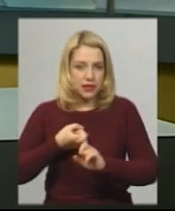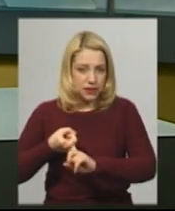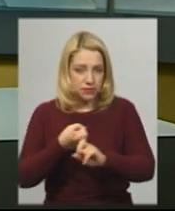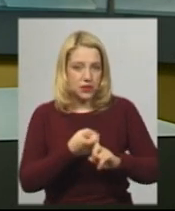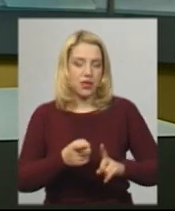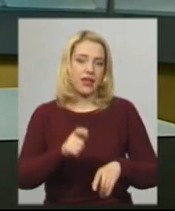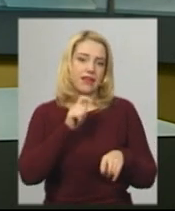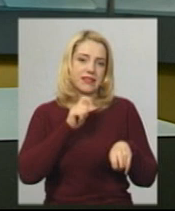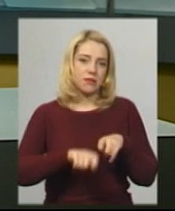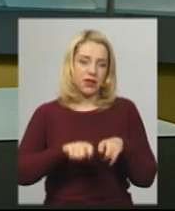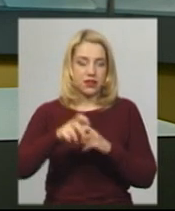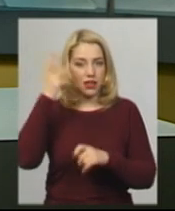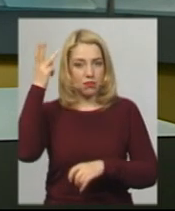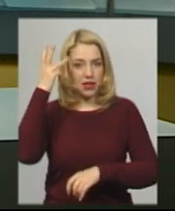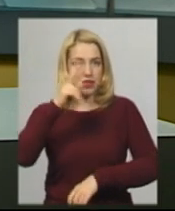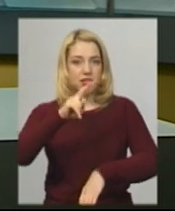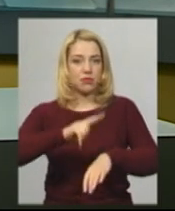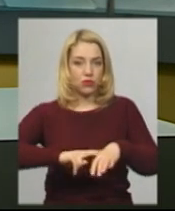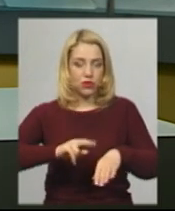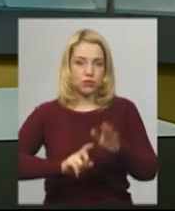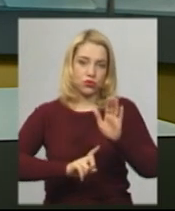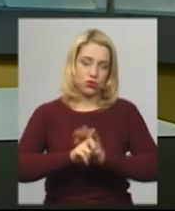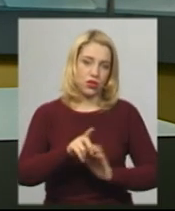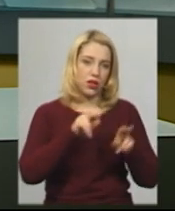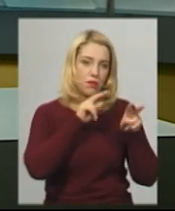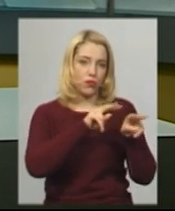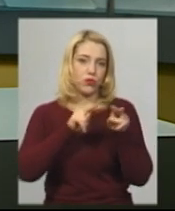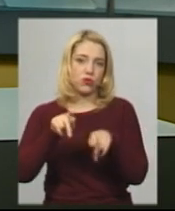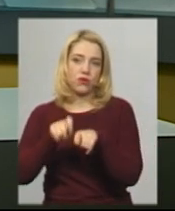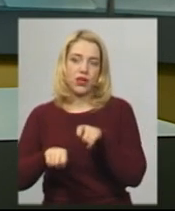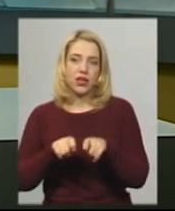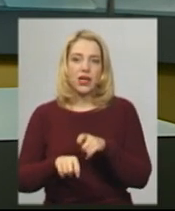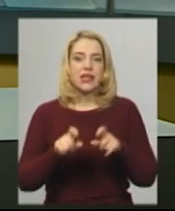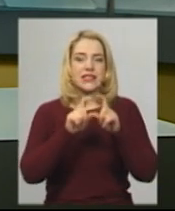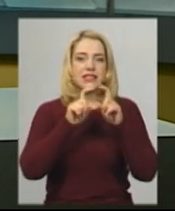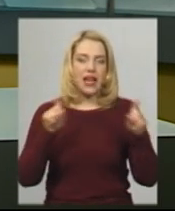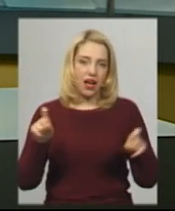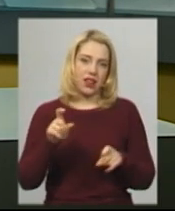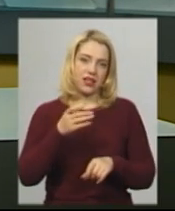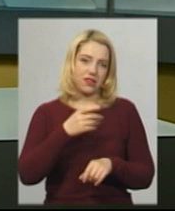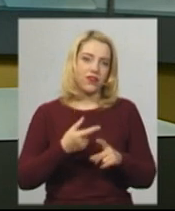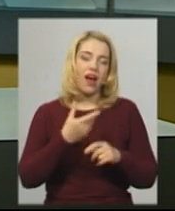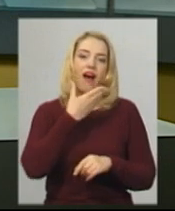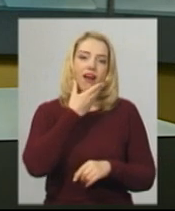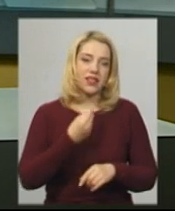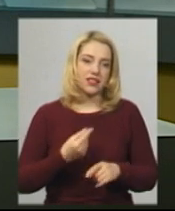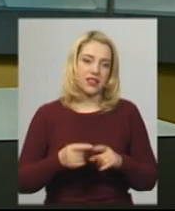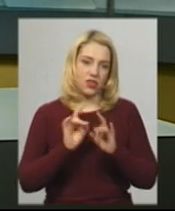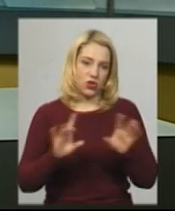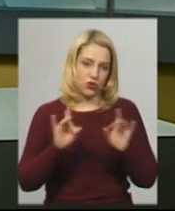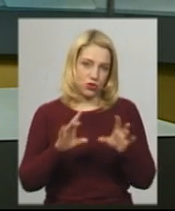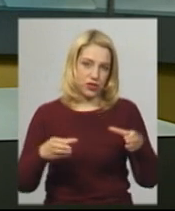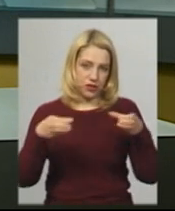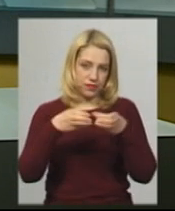Хмельницької муніципальної дружини відсьогодні розпочали патрулювання закладів індустрії краси, розповідає інспектор муніципальної дружини